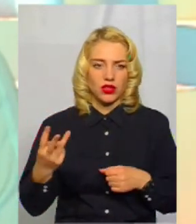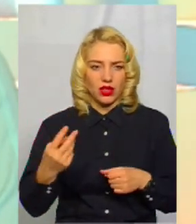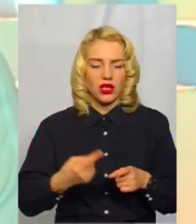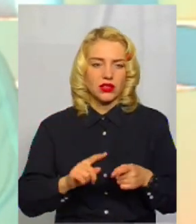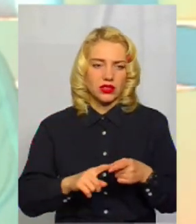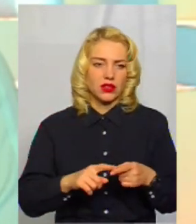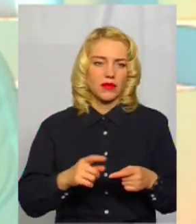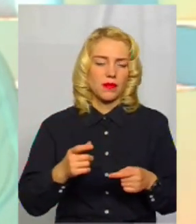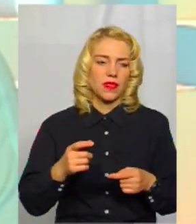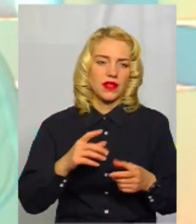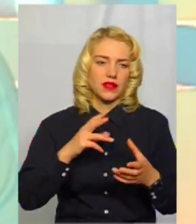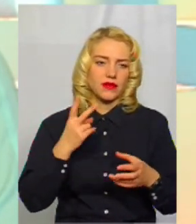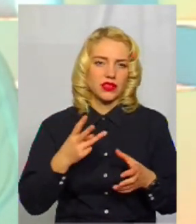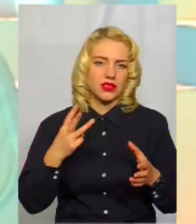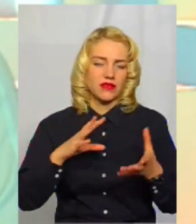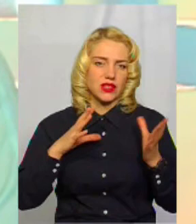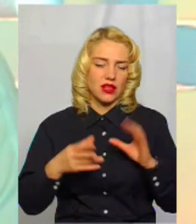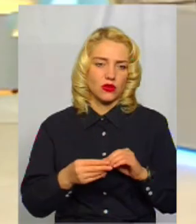Тобто 29 проєктів загалом.